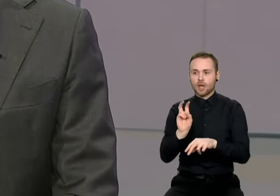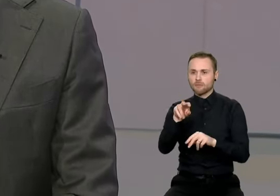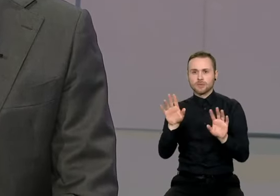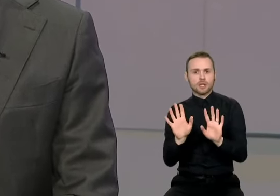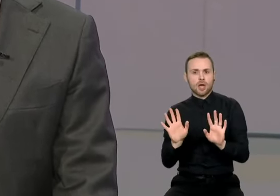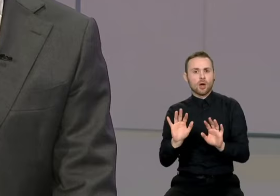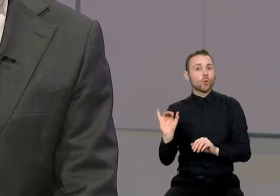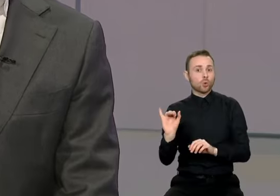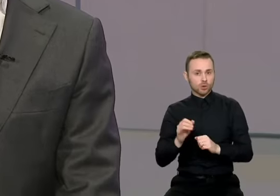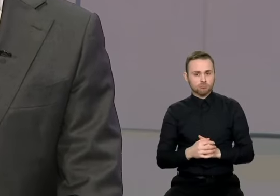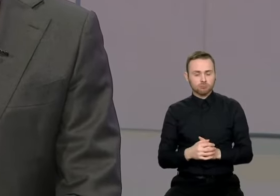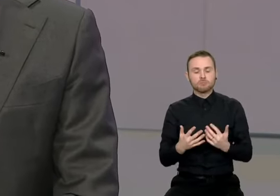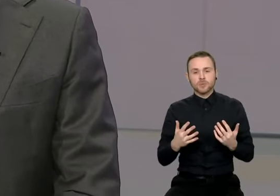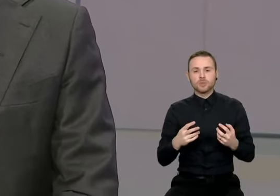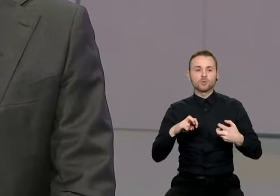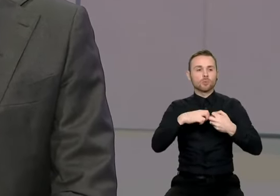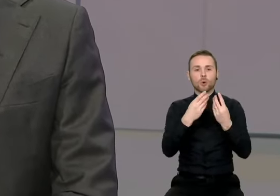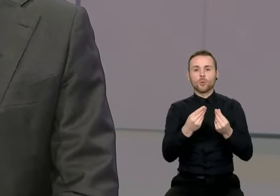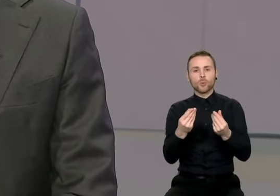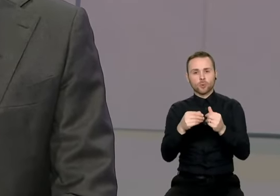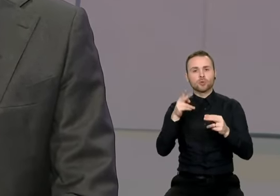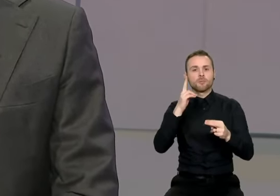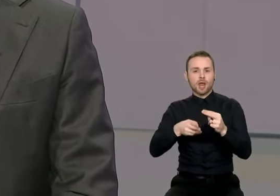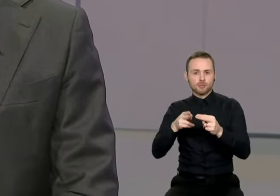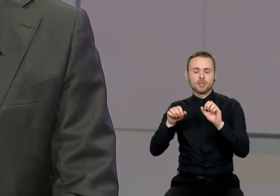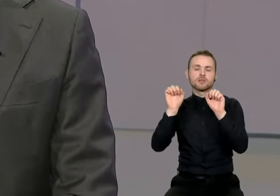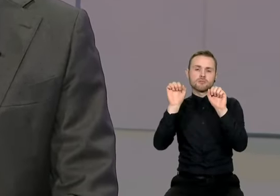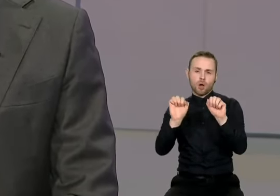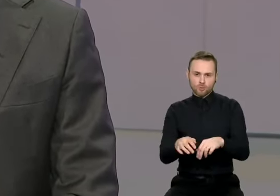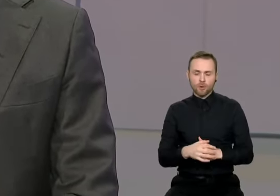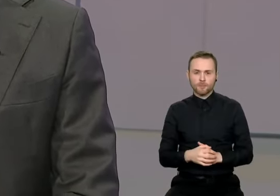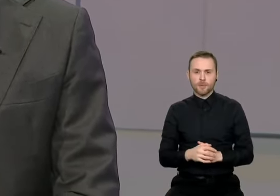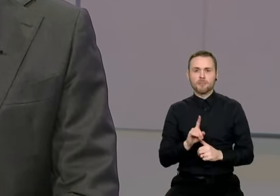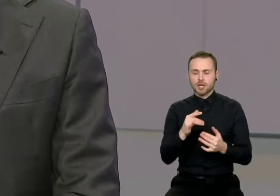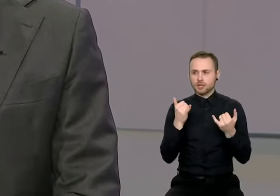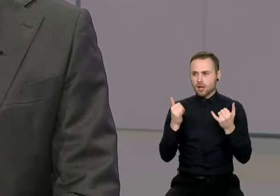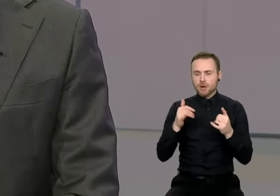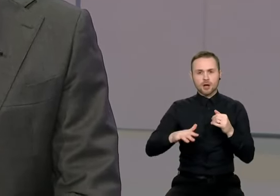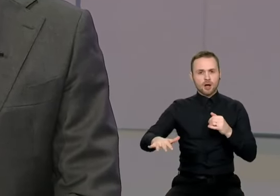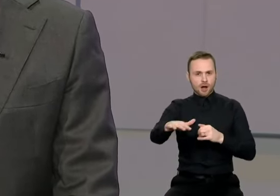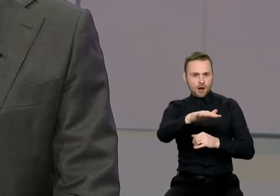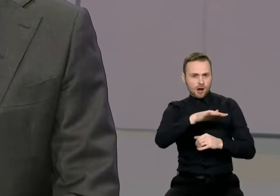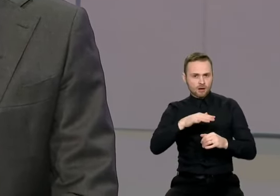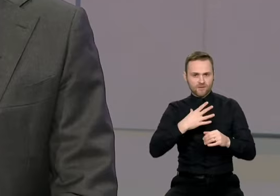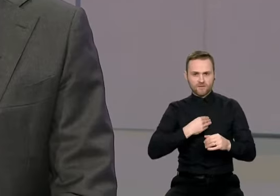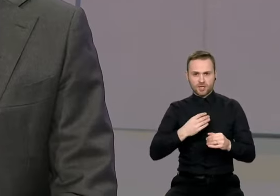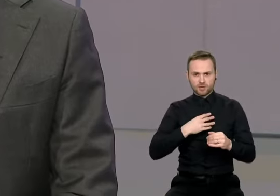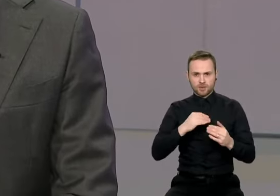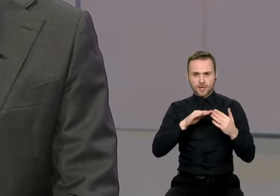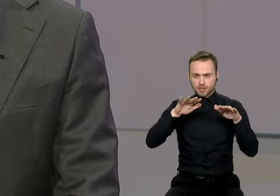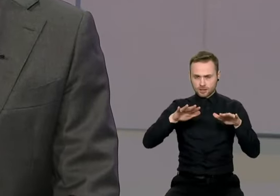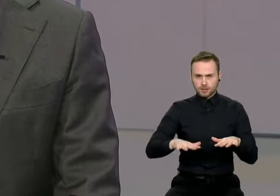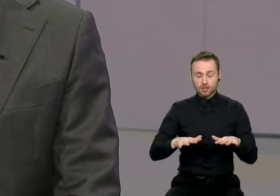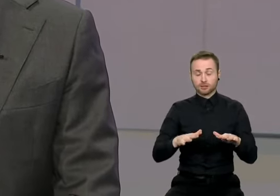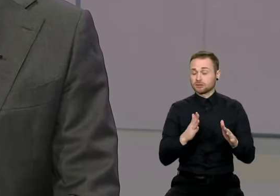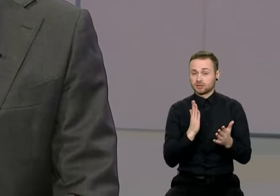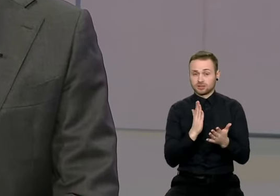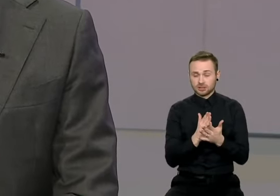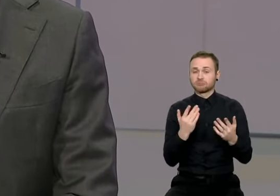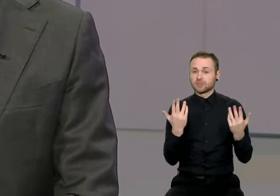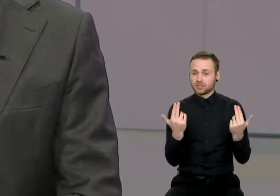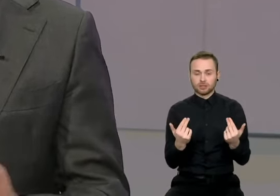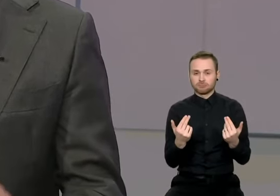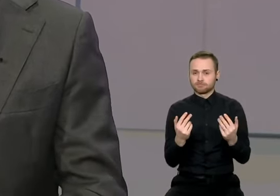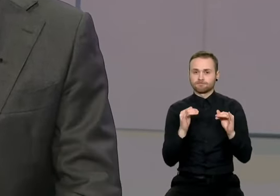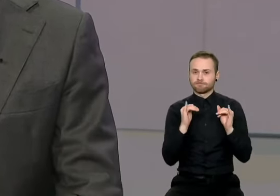sprendimų rasim. Tačiau suprantama tą atmosferą, kuri tvyro Vilniuje yra nepriimtina ir